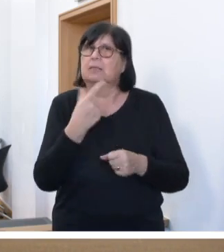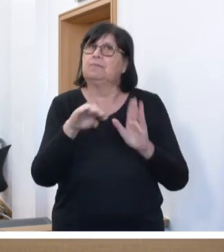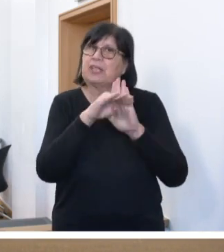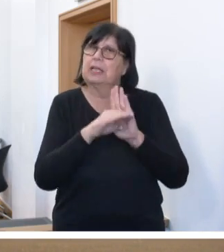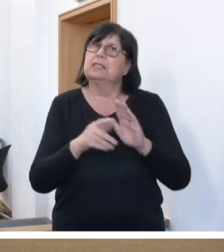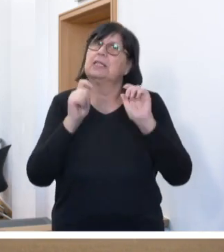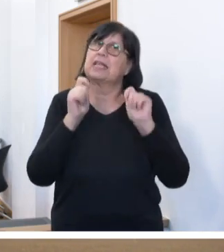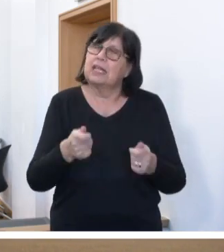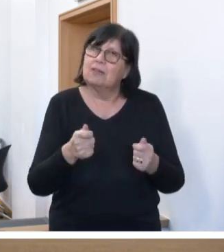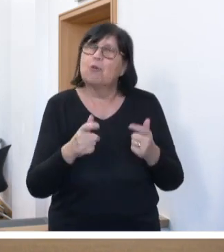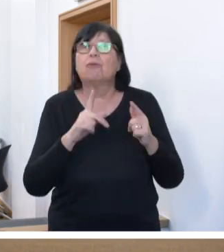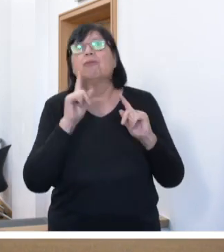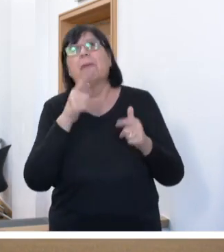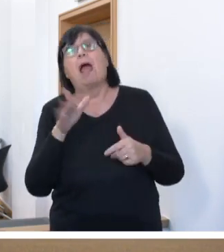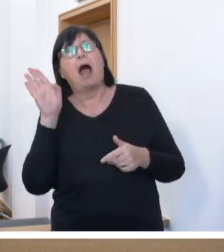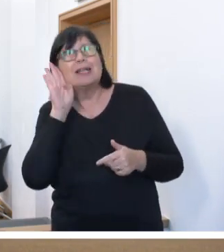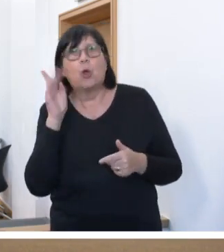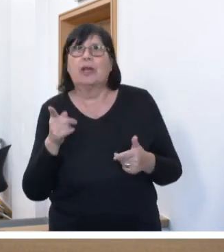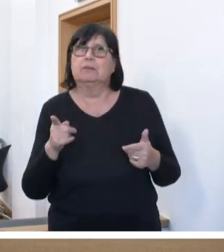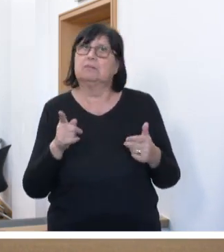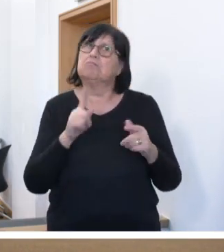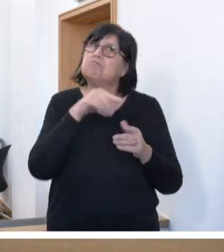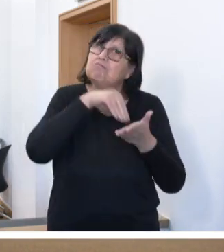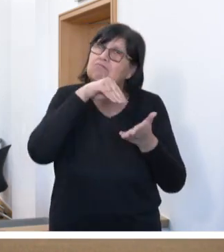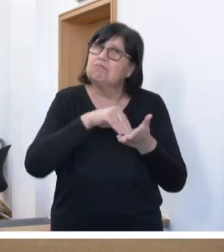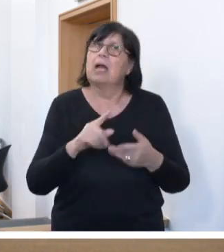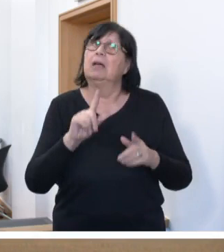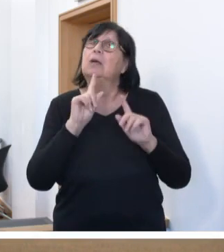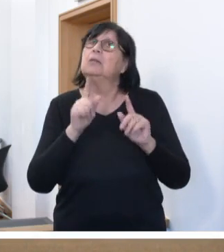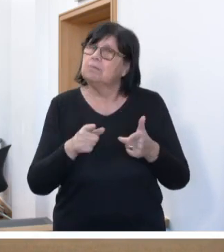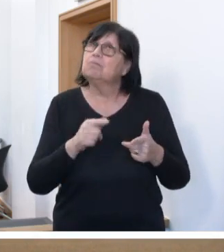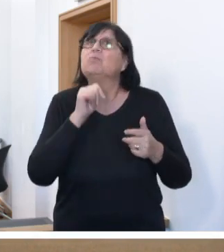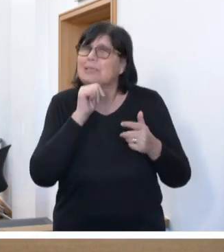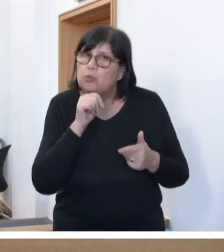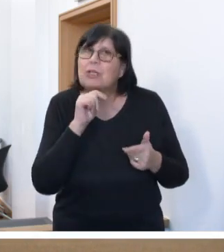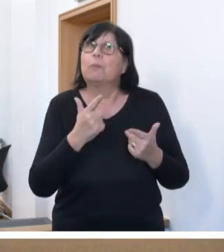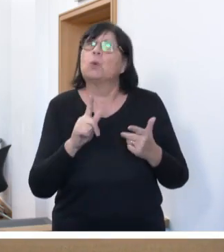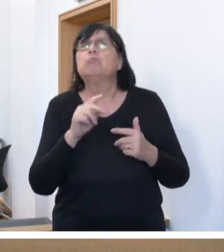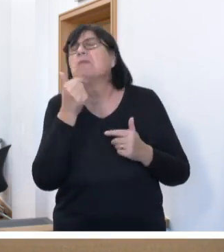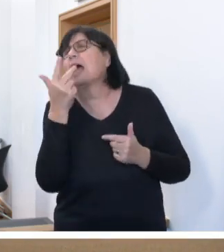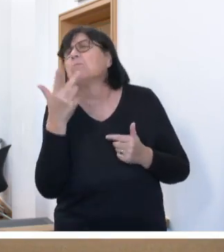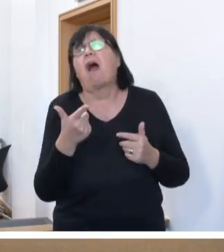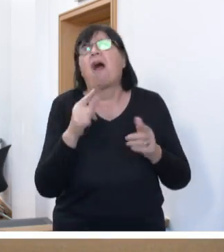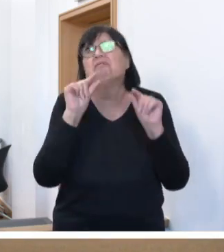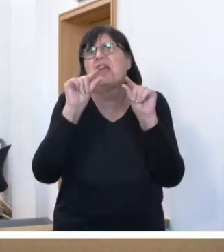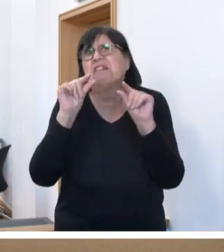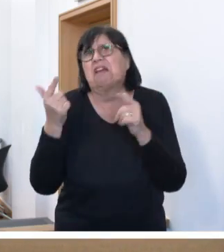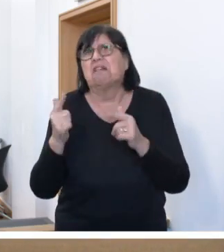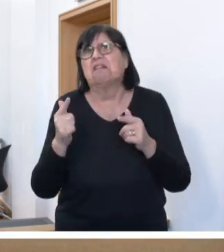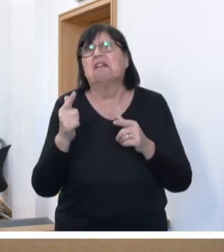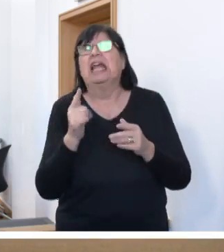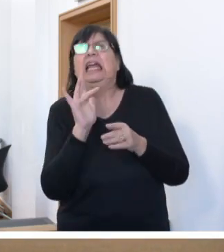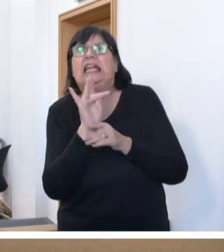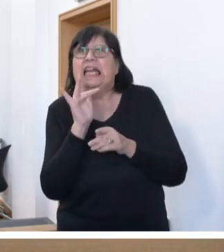stieß bei den Anzuhörenden im Wesentlichen auf Zustimmung mit einigen wenigen kritischen,